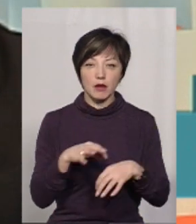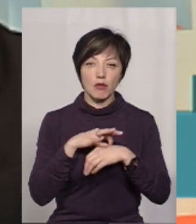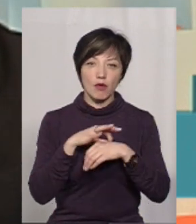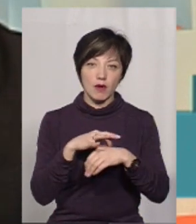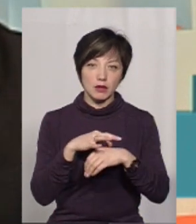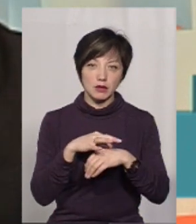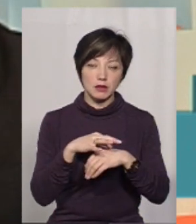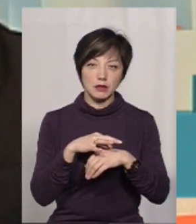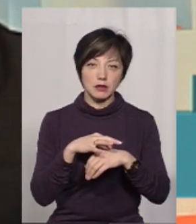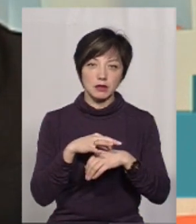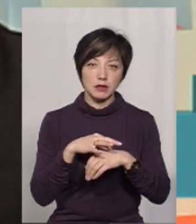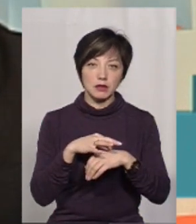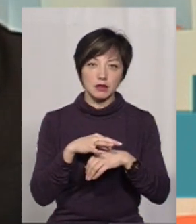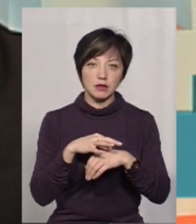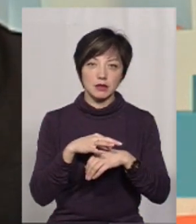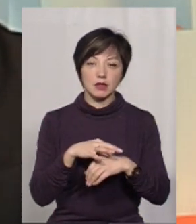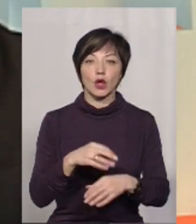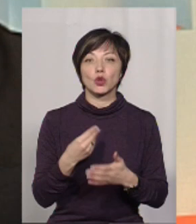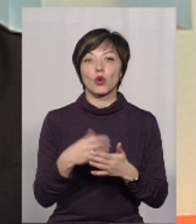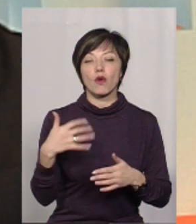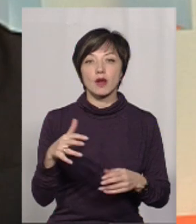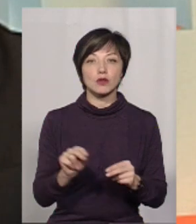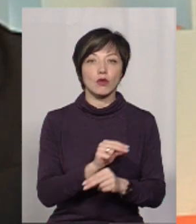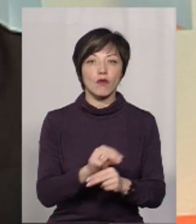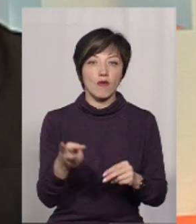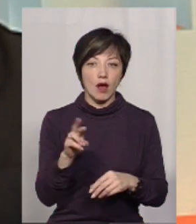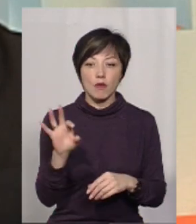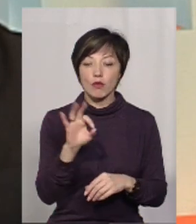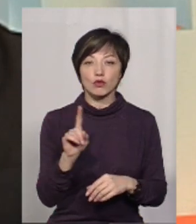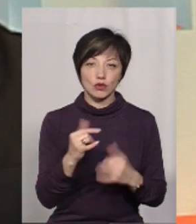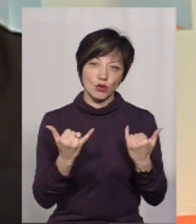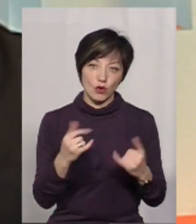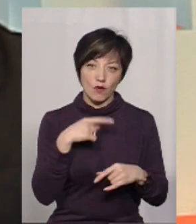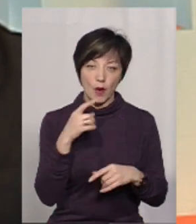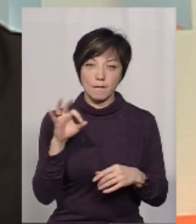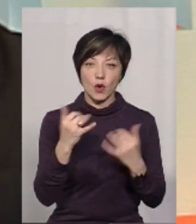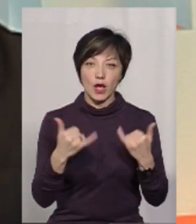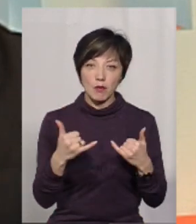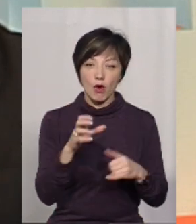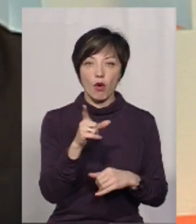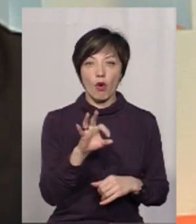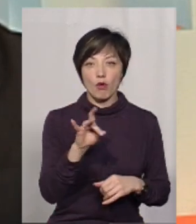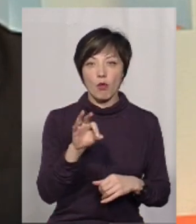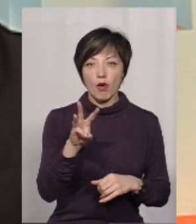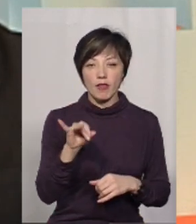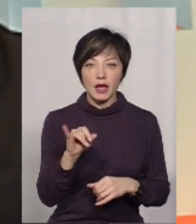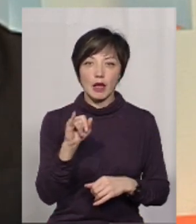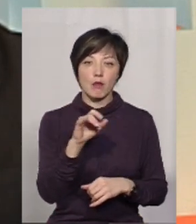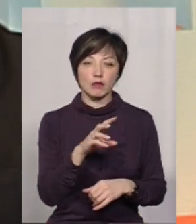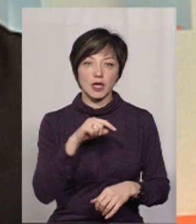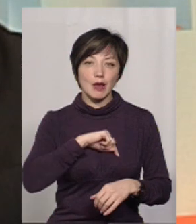проведення дороговартісного лікування. Про що ми сьогодні говоримо? Про хімію, гормону і імунотерапію.